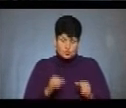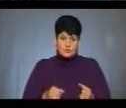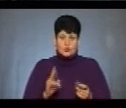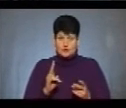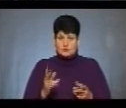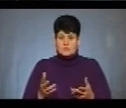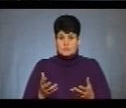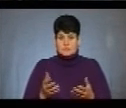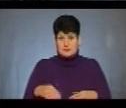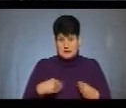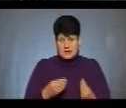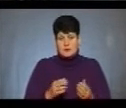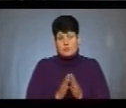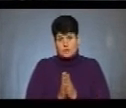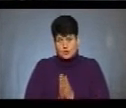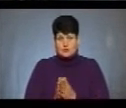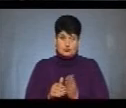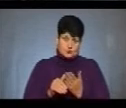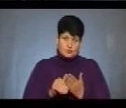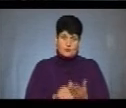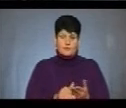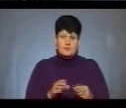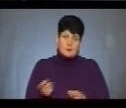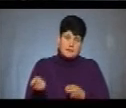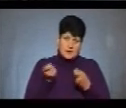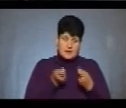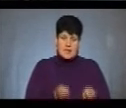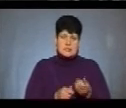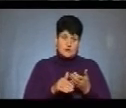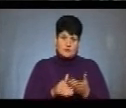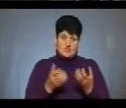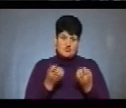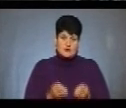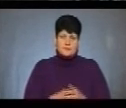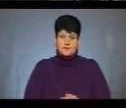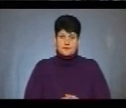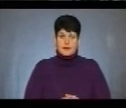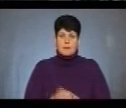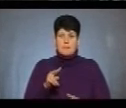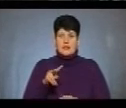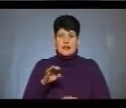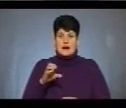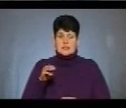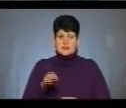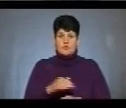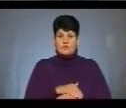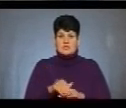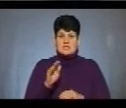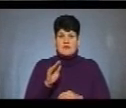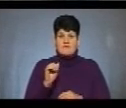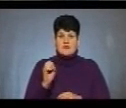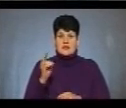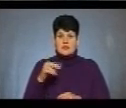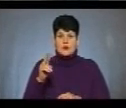акції, то ми просимо, щоб посприяти, можливо, донести, помогти ще. Пласт знаходиться на вулиці Федьковича за політехнічним